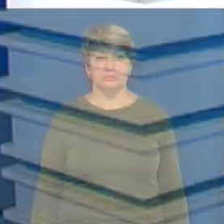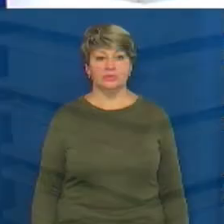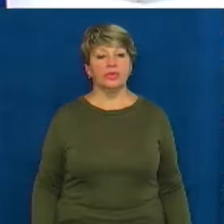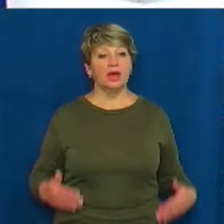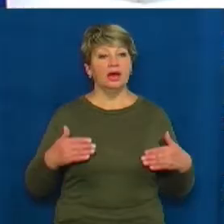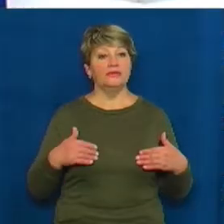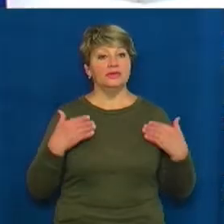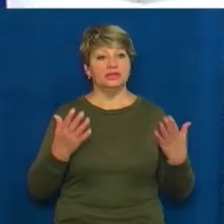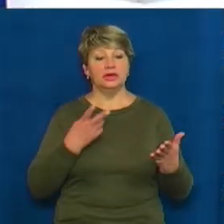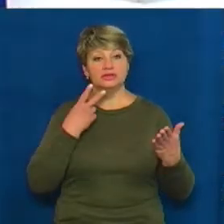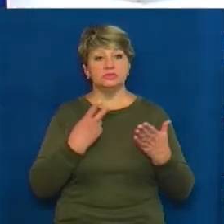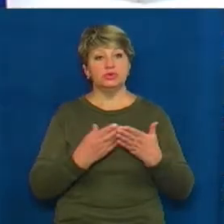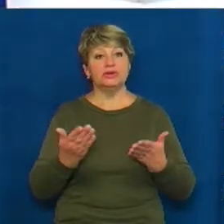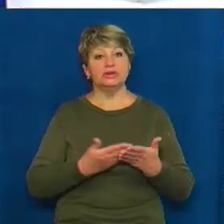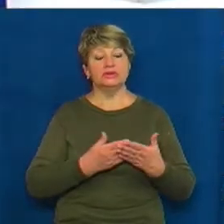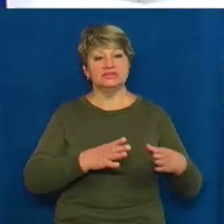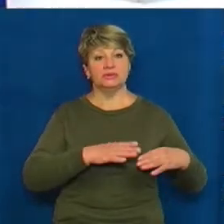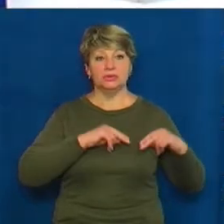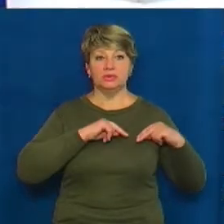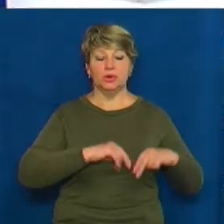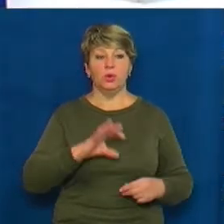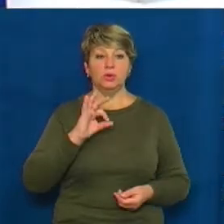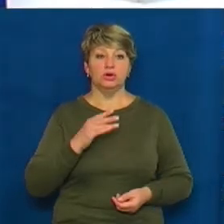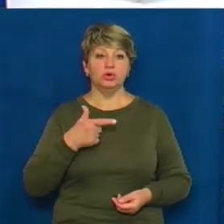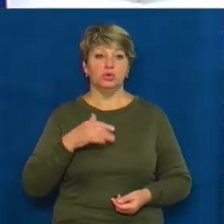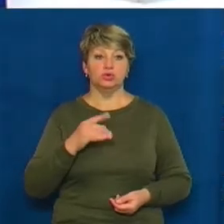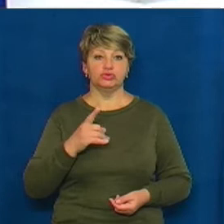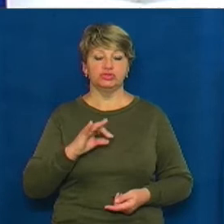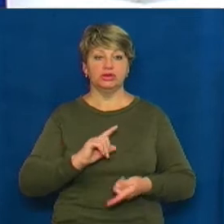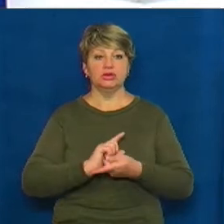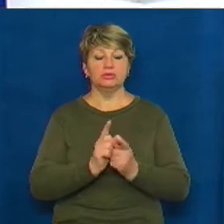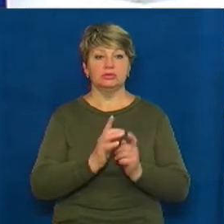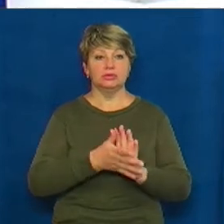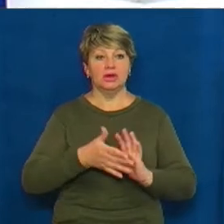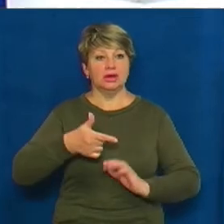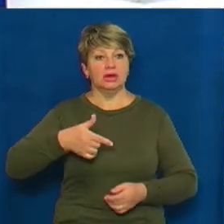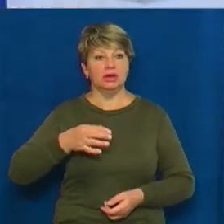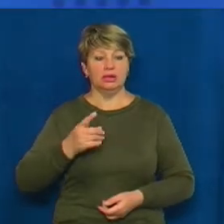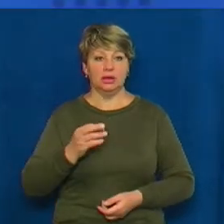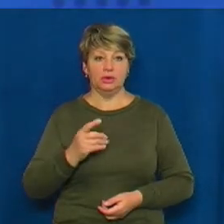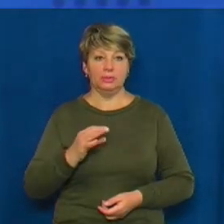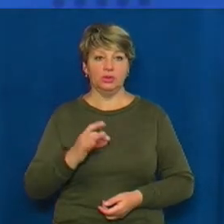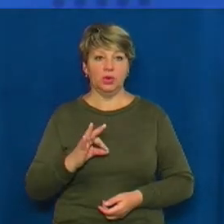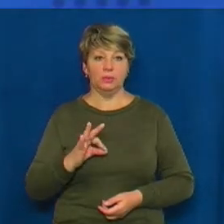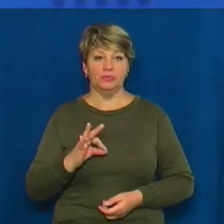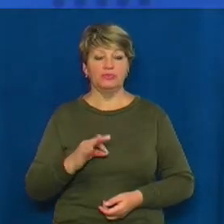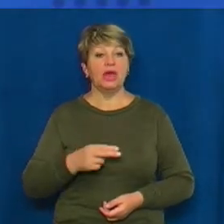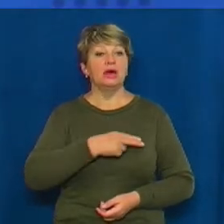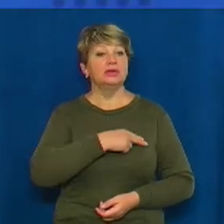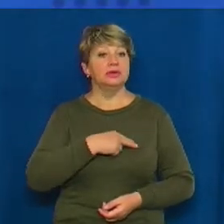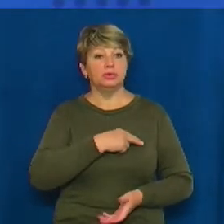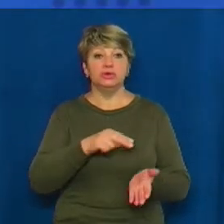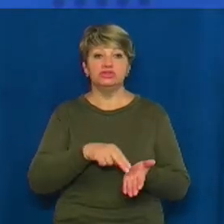Вітаю, ви дивитесь новини. У студії працює Ольга Горжій, переклад мової жестів Галина Абраменко. Депутати